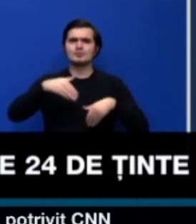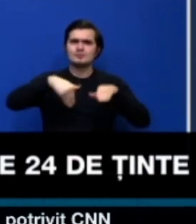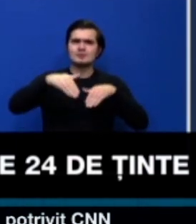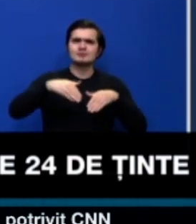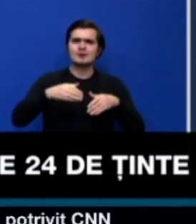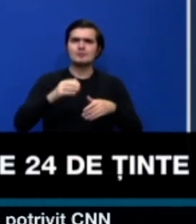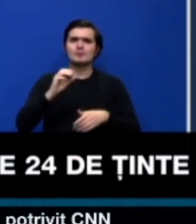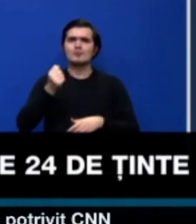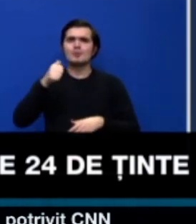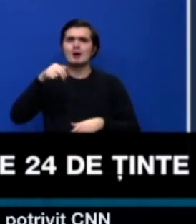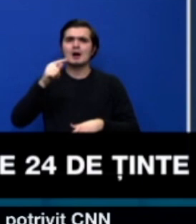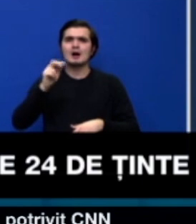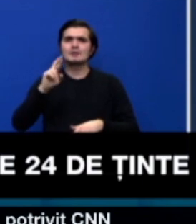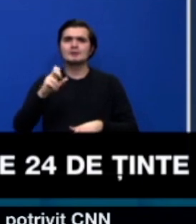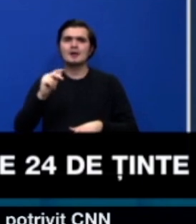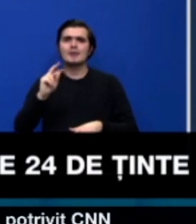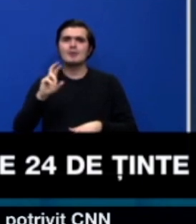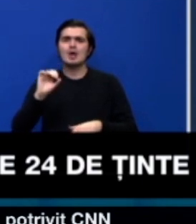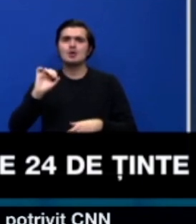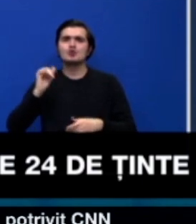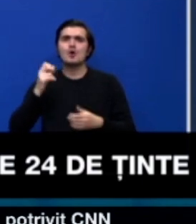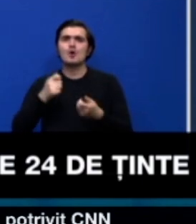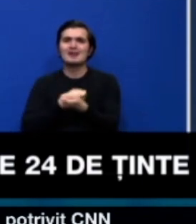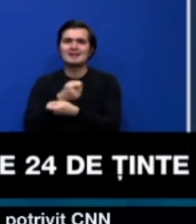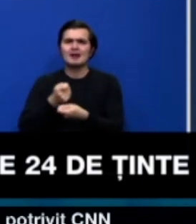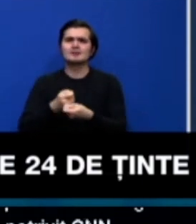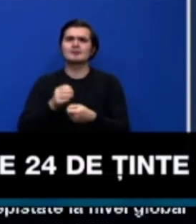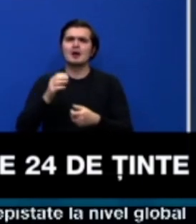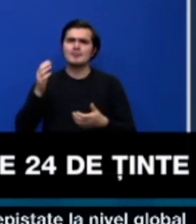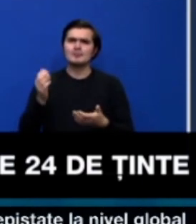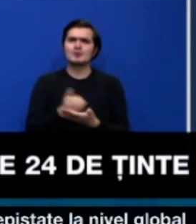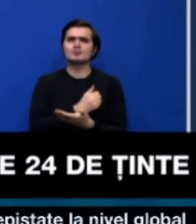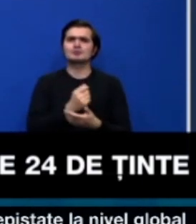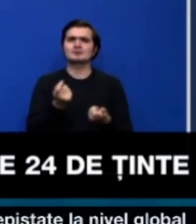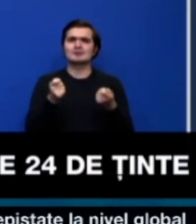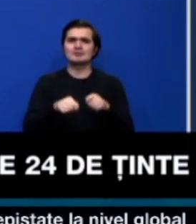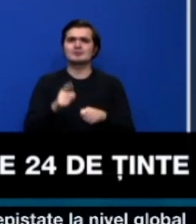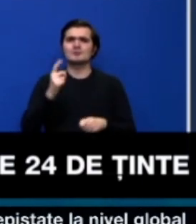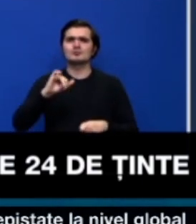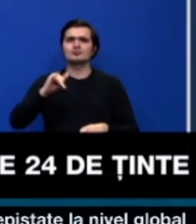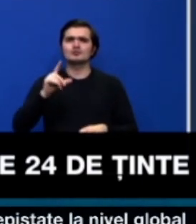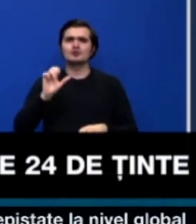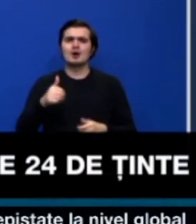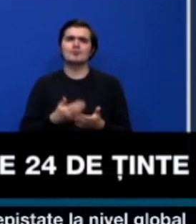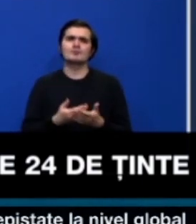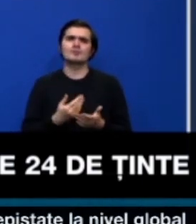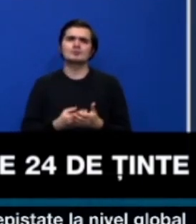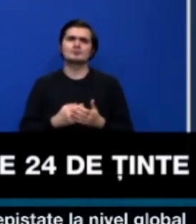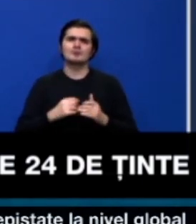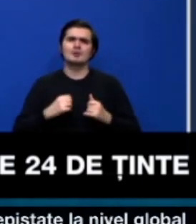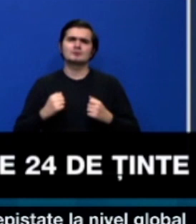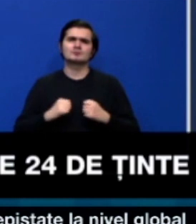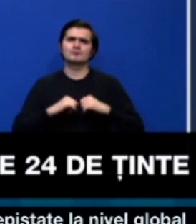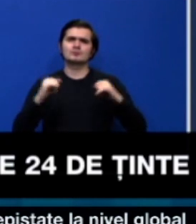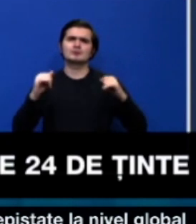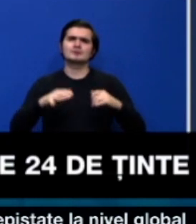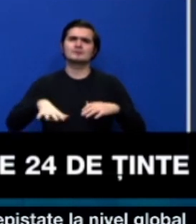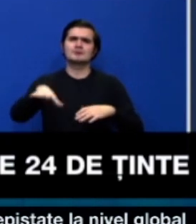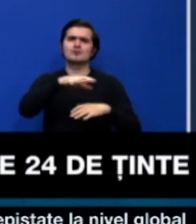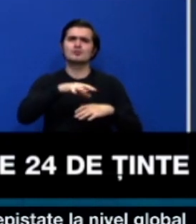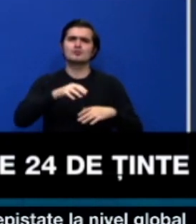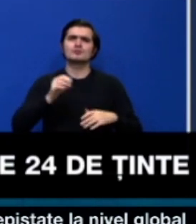un jalon privind planul de acțiune pentru utilizarea patrimonului cultural în vederea sporirii competitivității sectorului turismului din România.